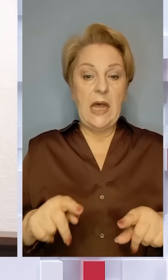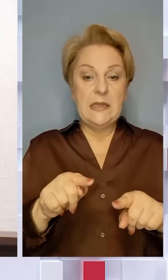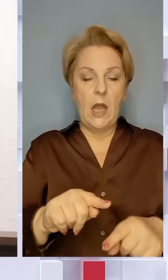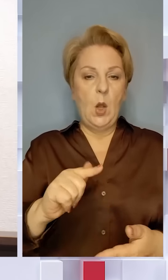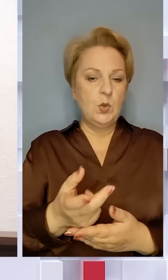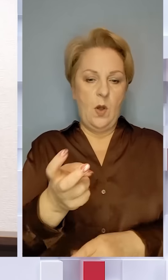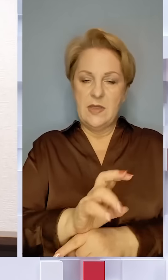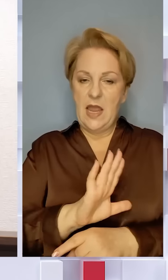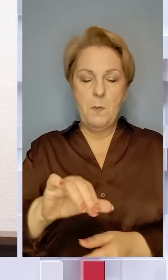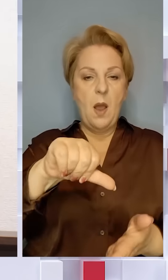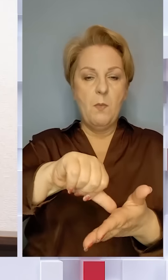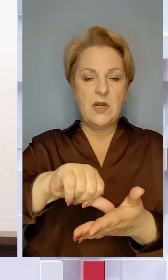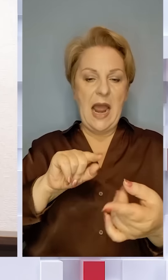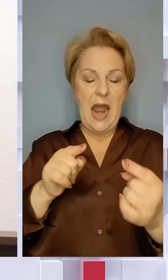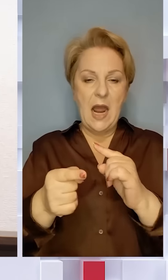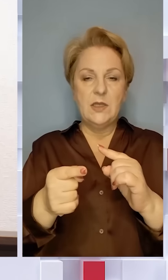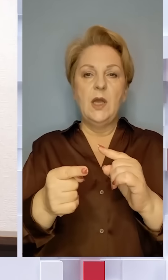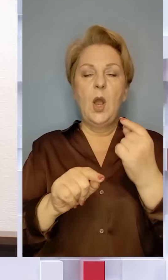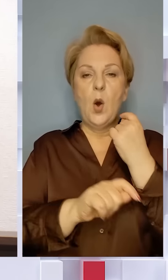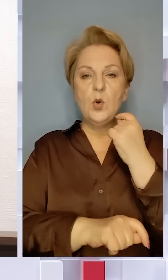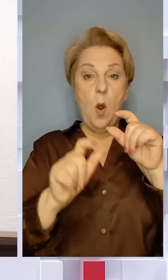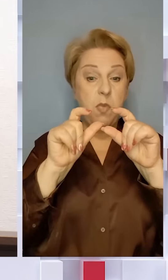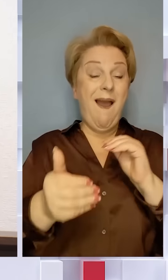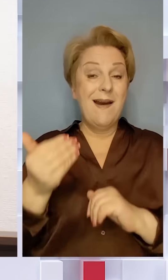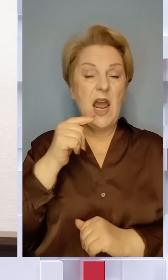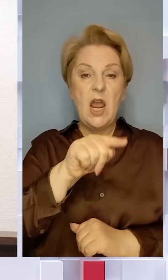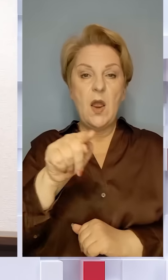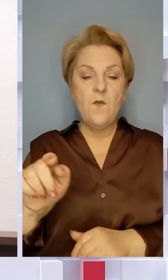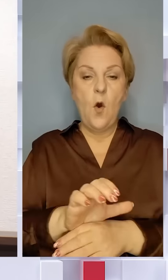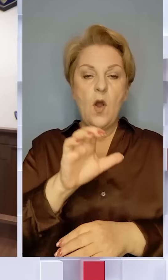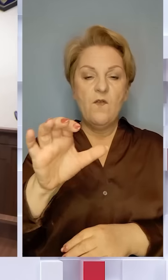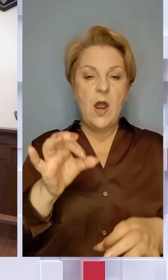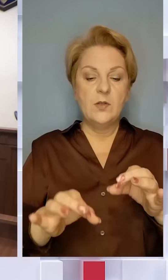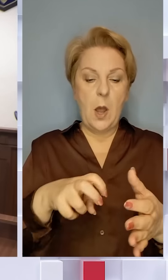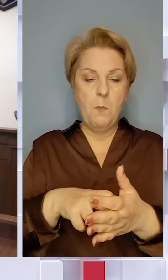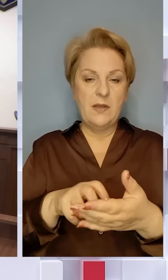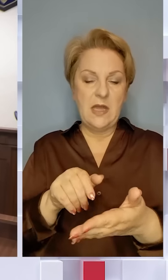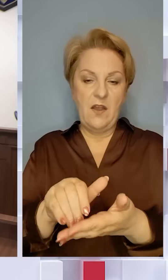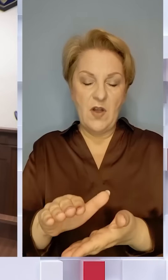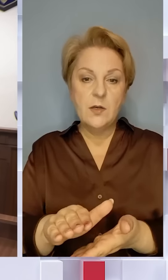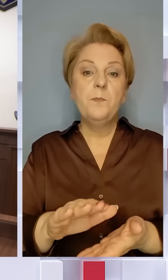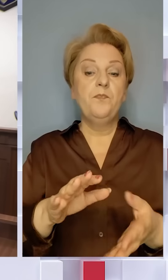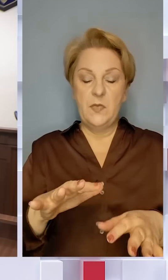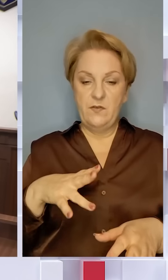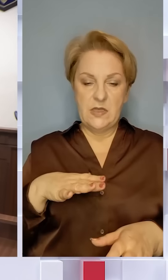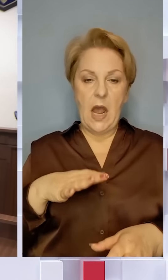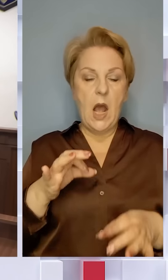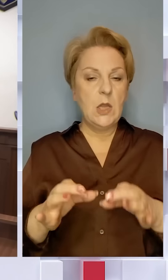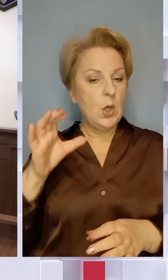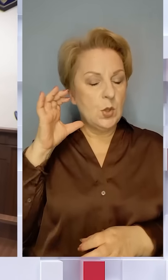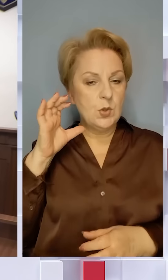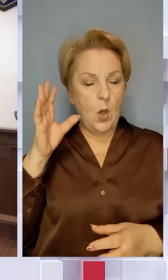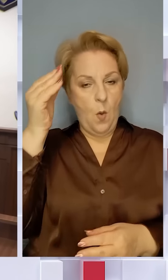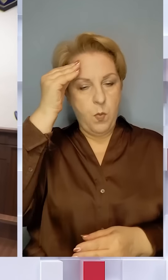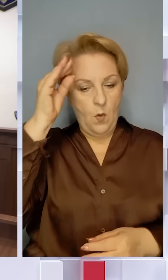на нього знову не з'явилися представники антикорупційного бюро. Раніше вони відправили в суд письмові заперечення. Відтак у залі суду заслухали